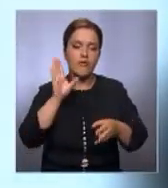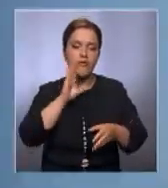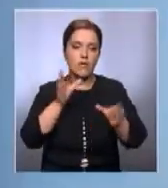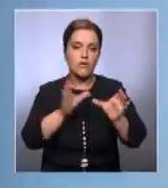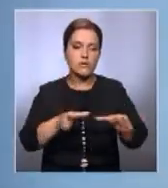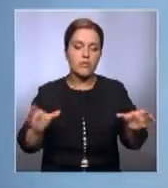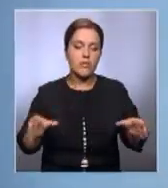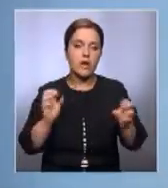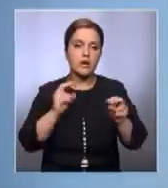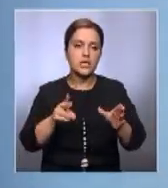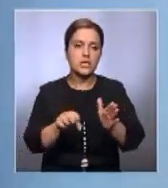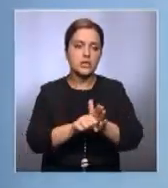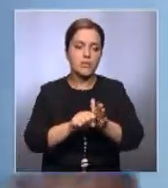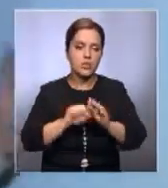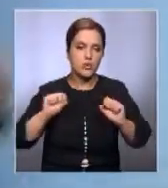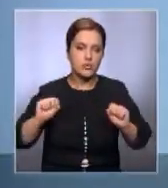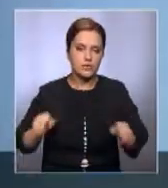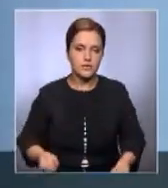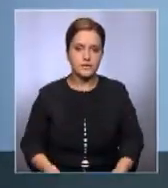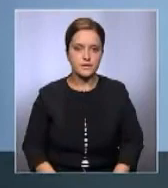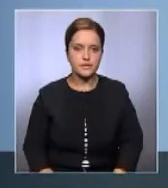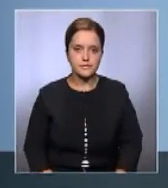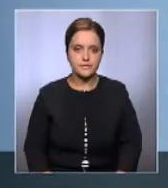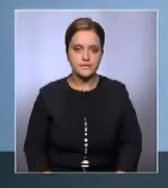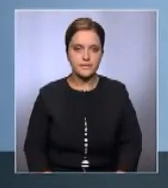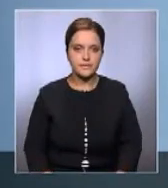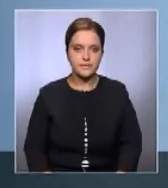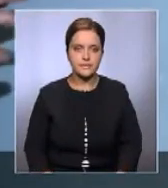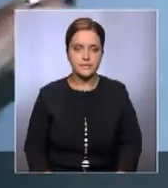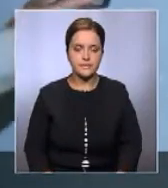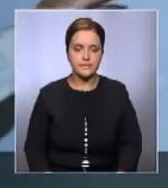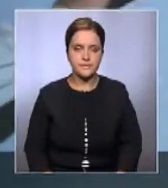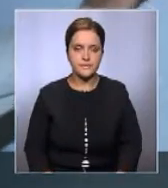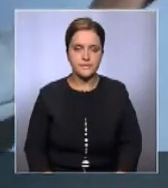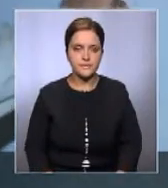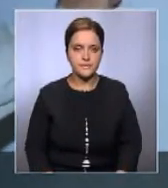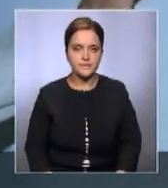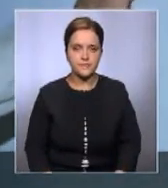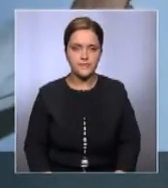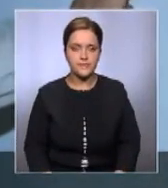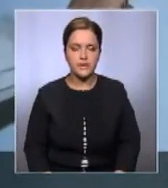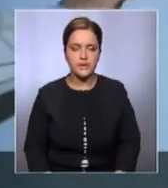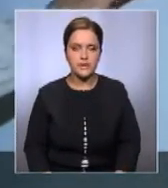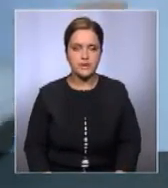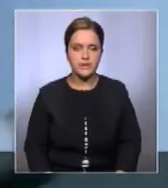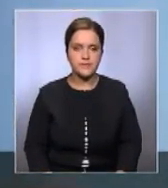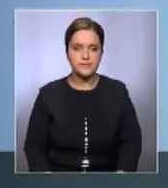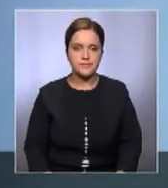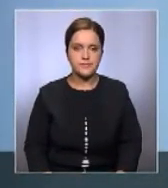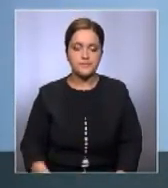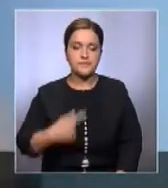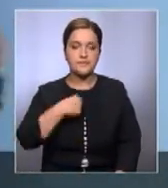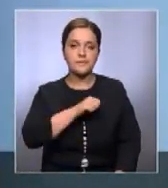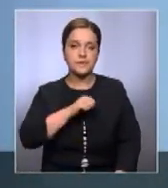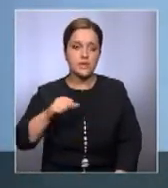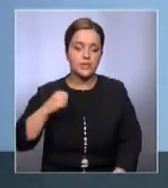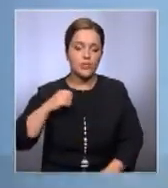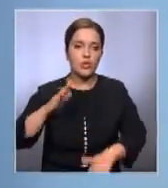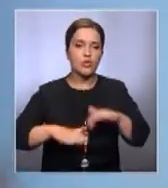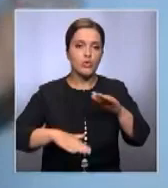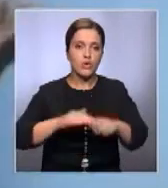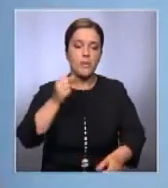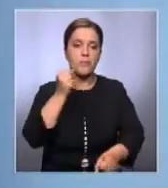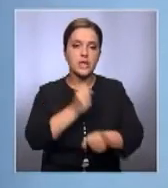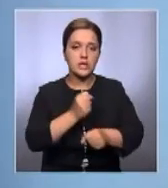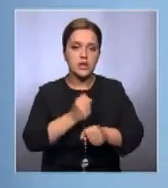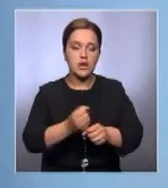меры. Трой утеплитель на пробке сеткой опять